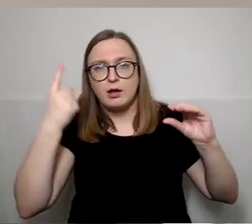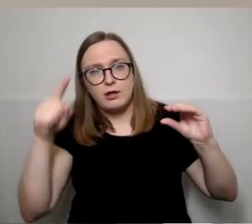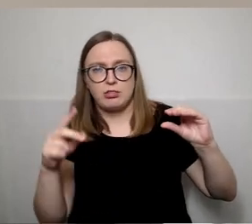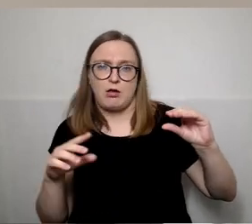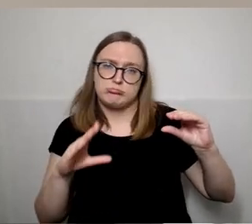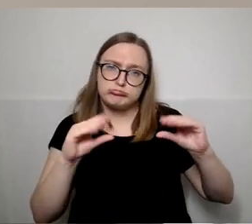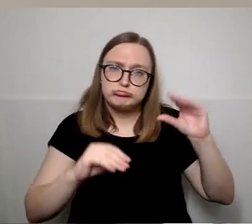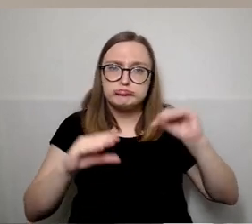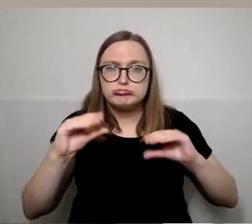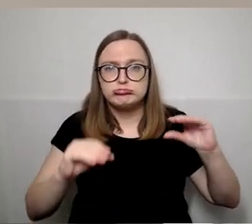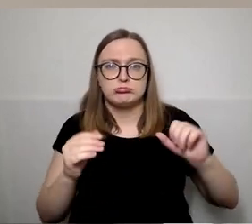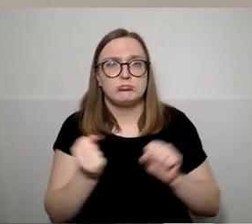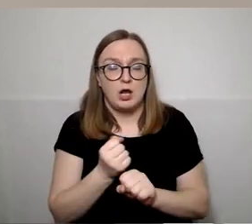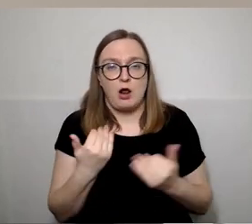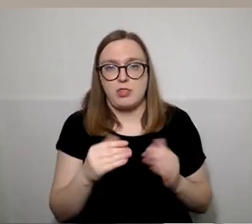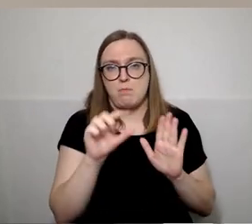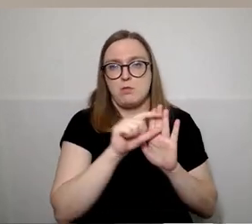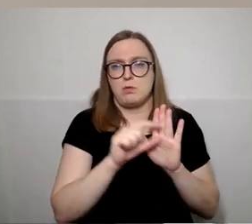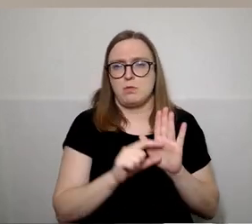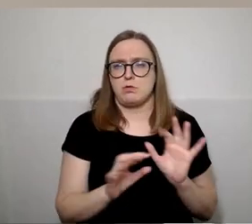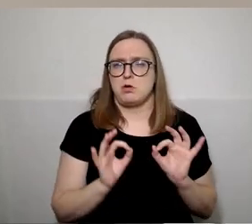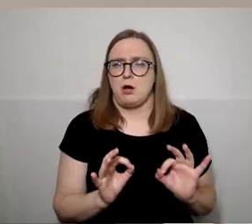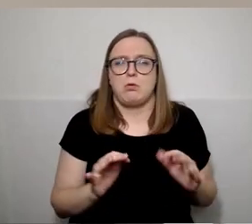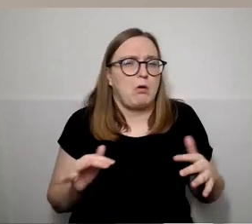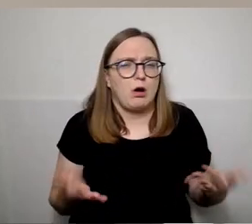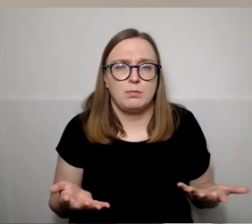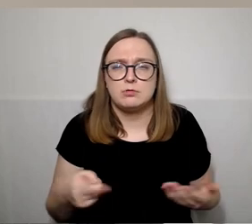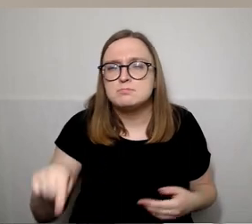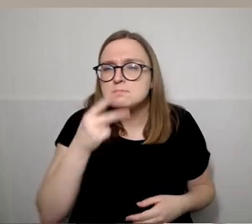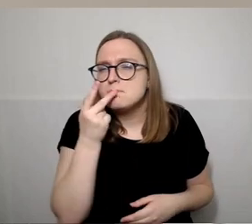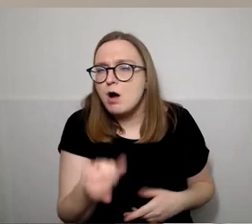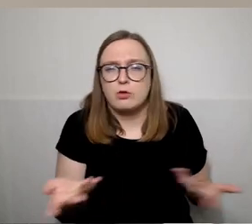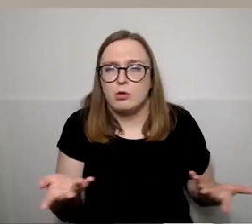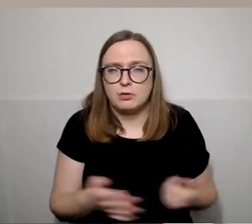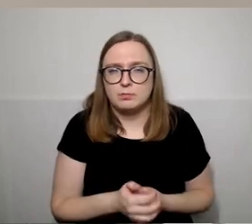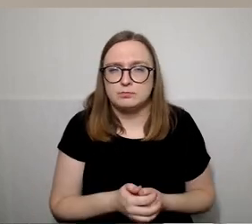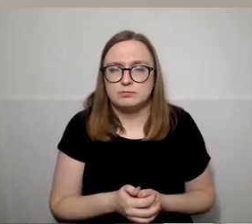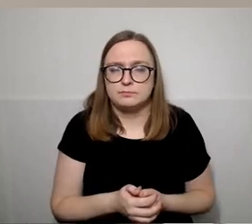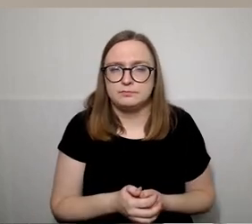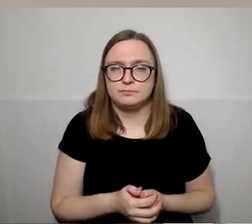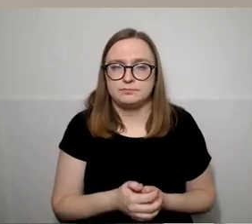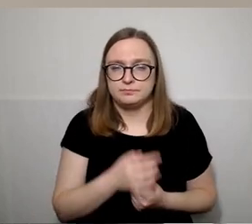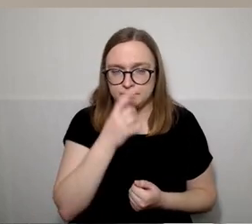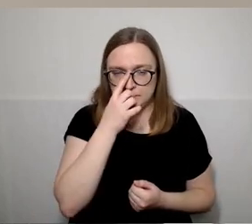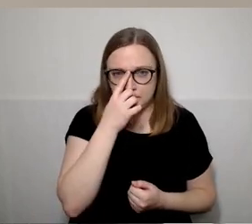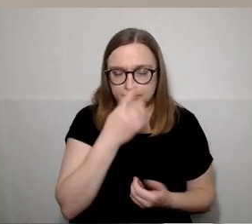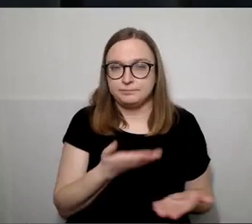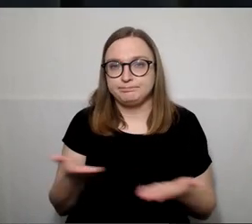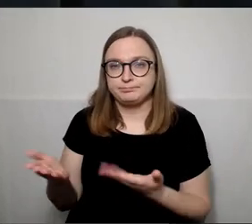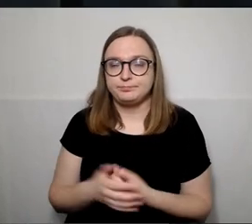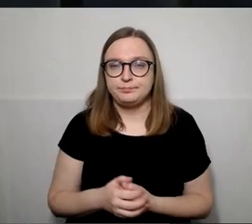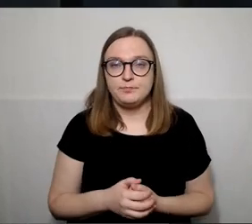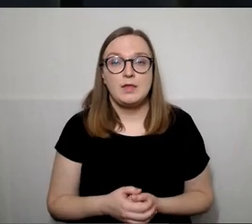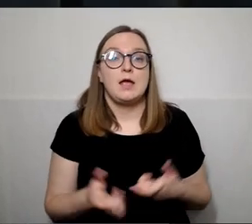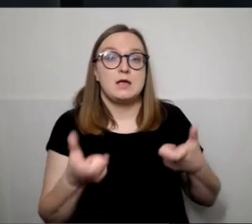tinkamai yra sustrateguotas? Ar jūs kažkur tai manytumėt, kad reikia skirti daugiau pinigų? Prašau. Valdybės